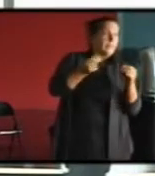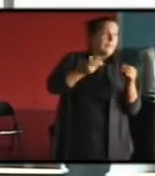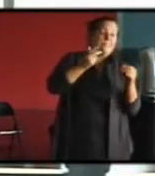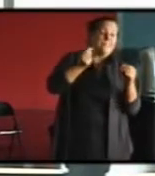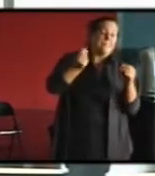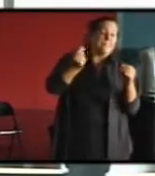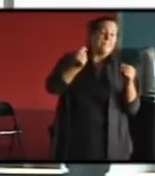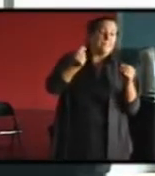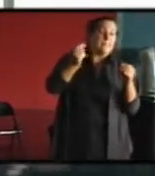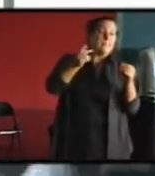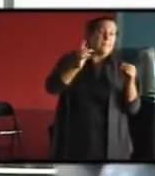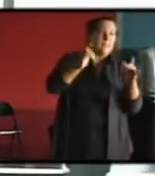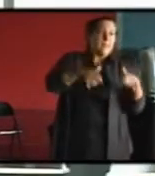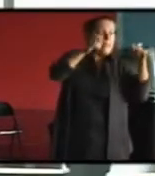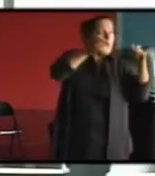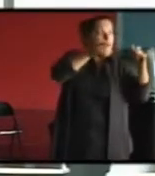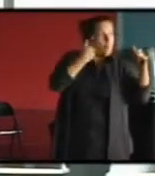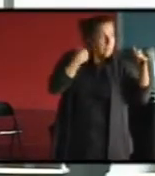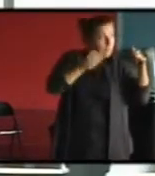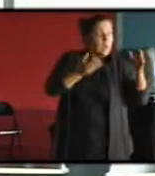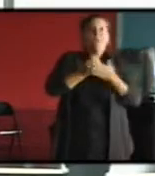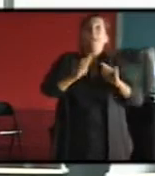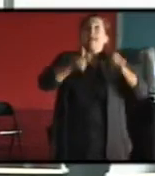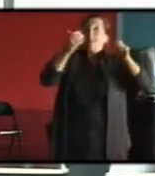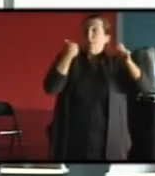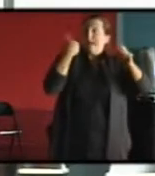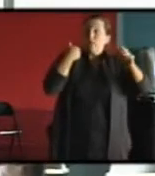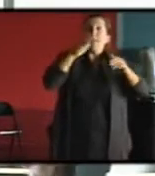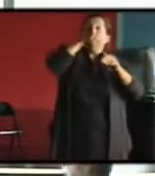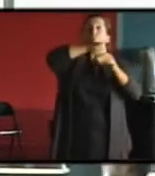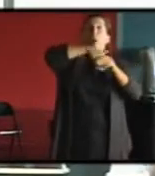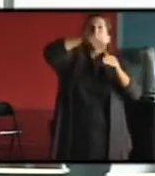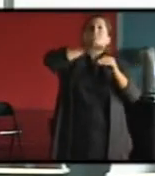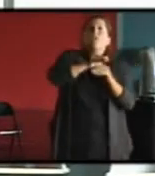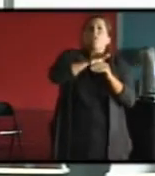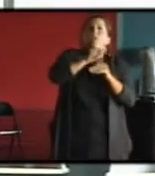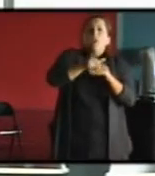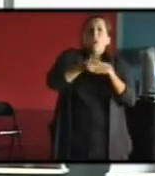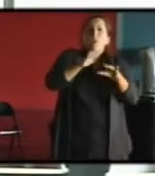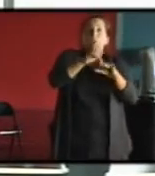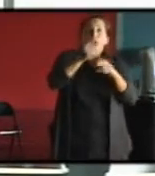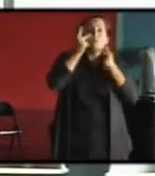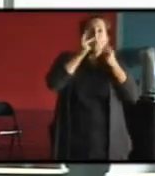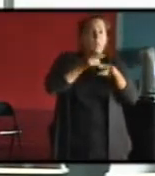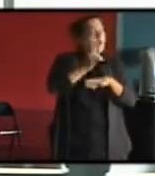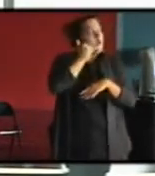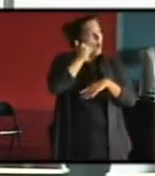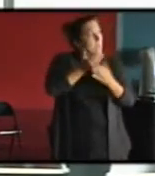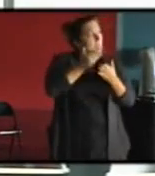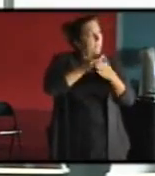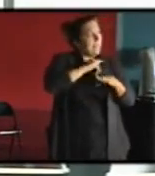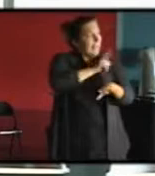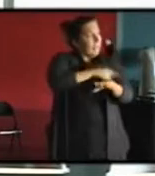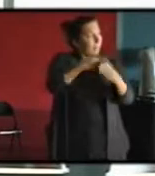Des... Des... bâtiments plus récents. Des bâtiments plus récents et des isolants internes. On a tout d'un coup des ponts thermiques. Le jaune, c'est de l